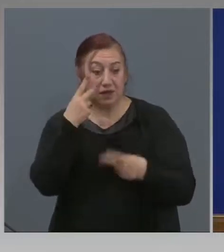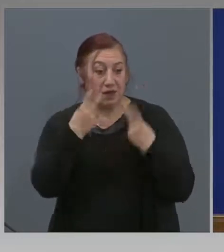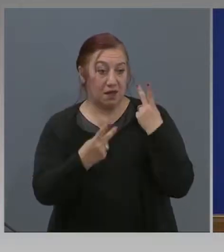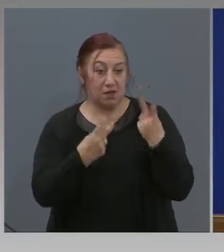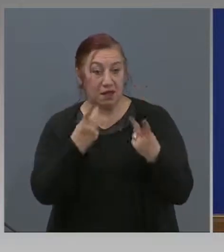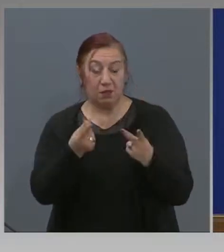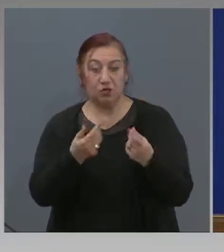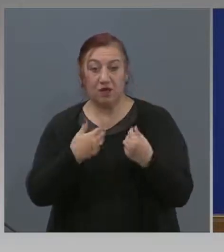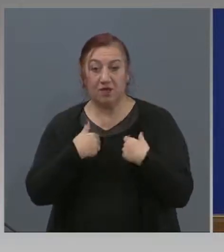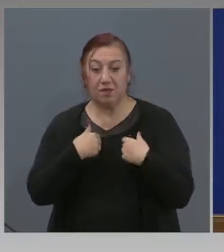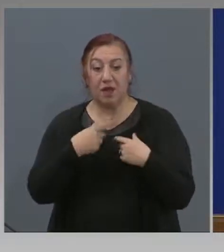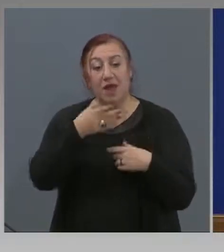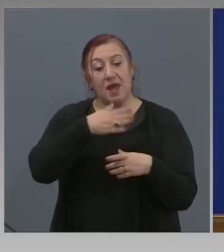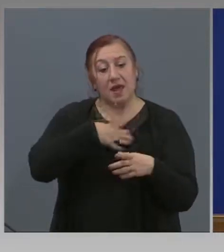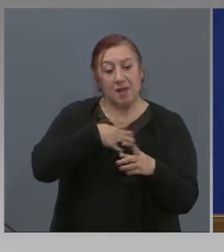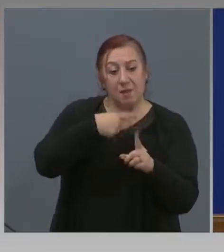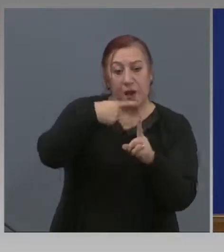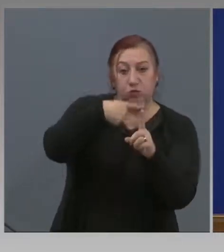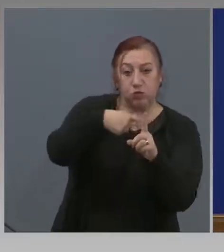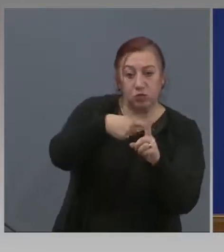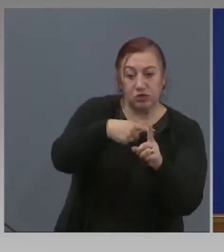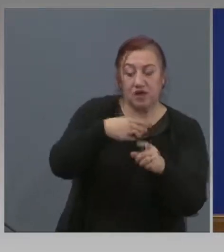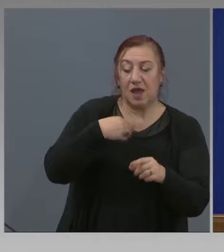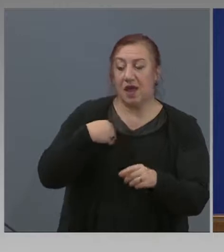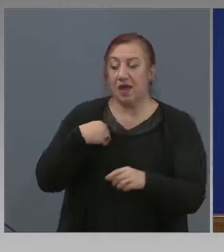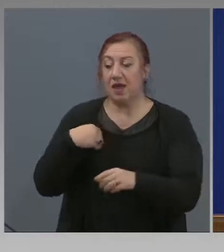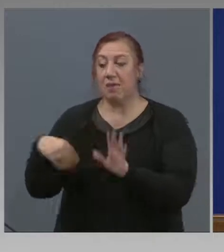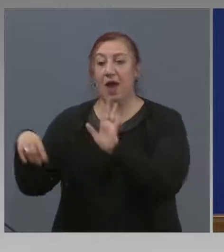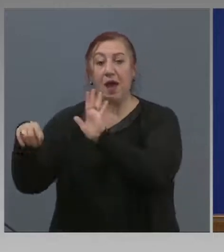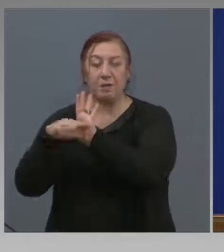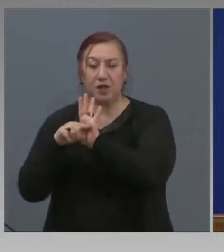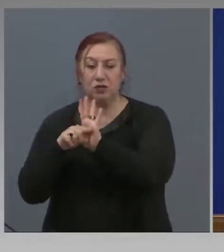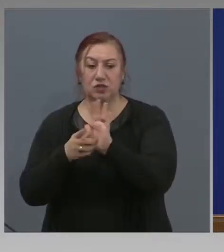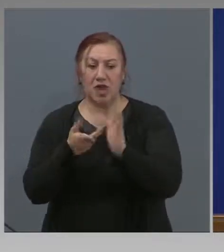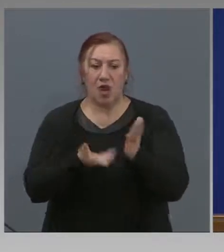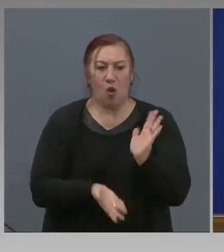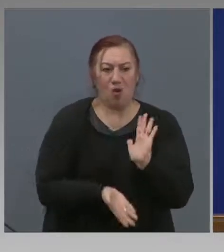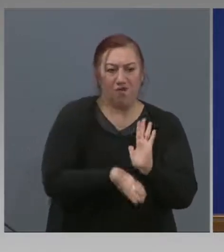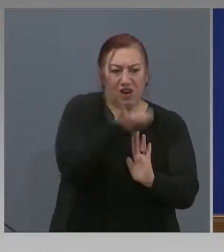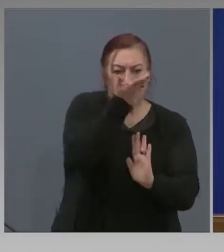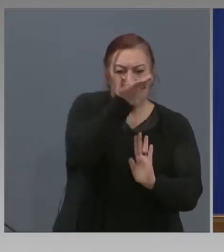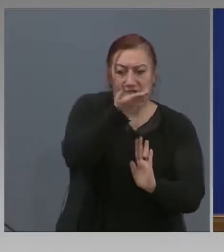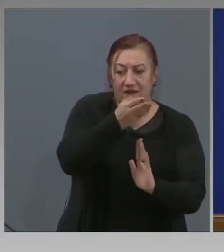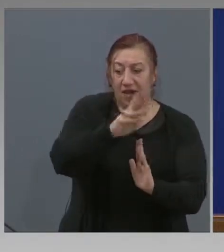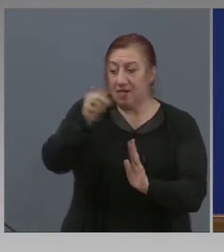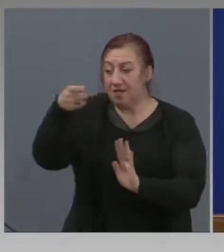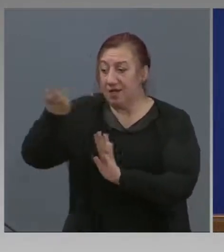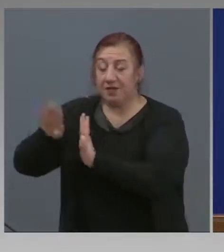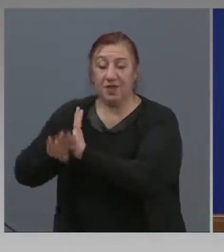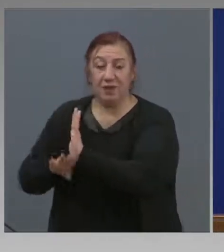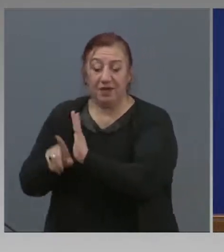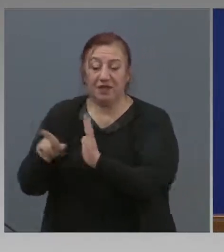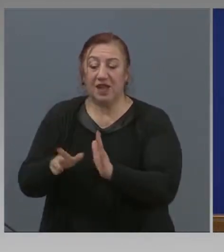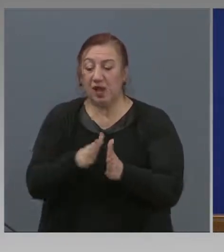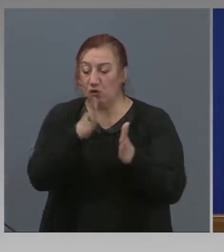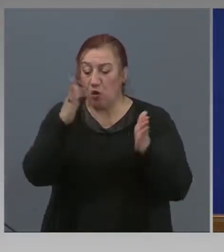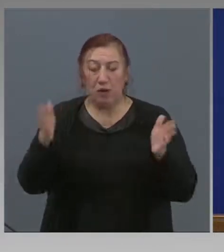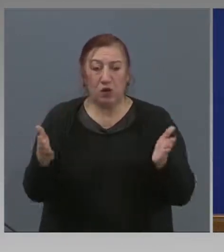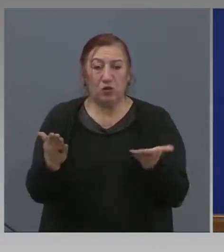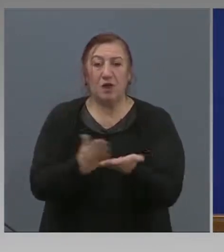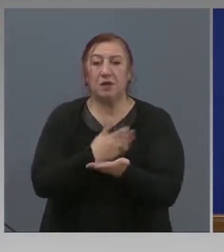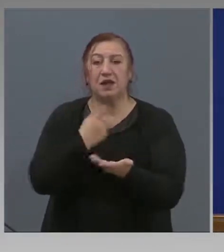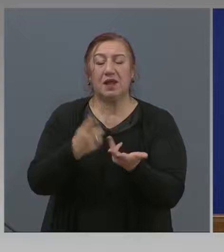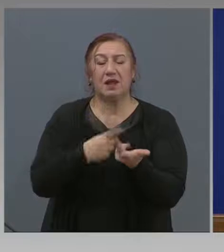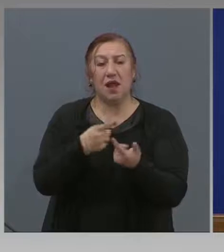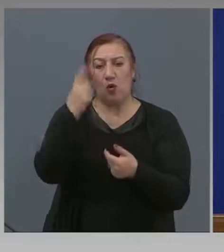те са и с плюс и с минус различни колебания. Но тъй като периодък, в който сме, минахме няколко дни